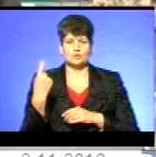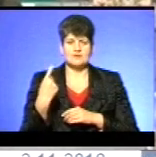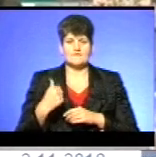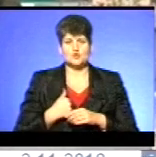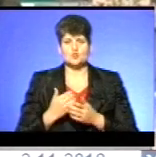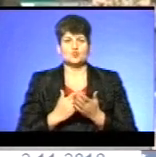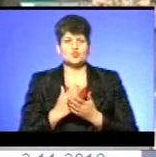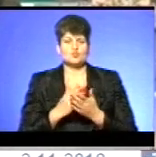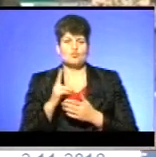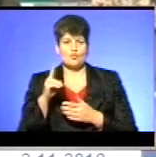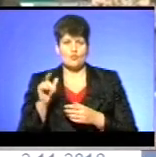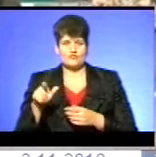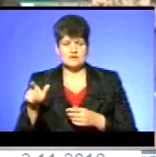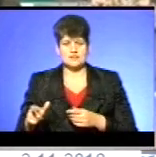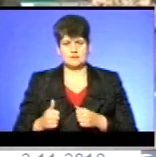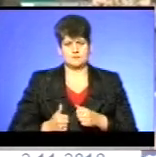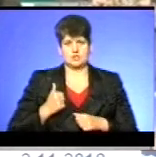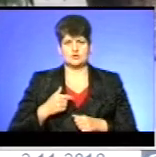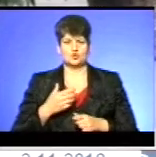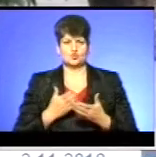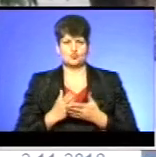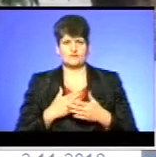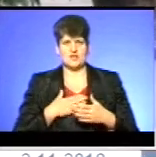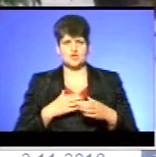Військовослужбовці пишаються тим, що служить в нашій бригаді.